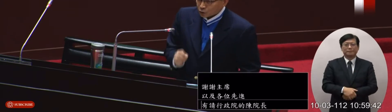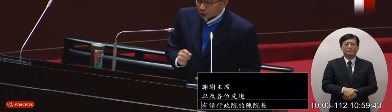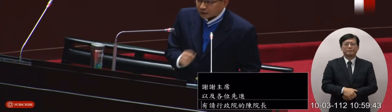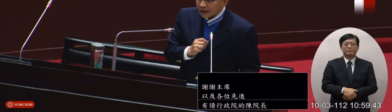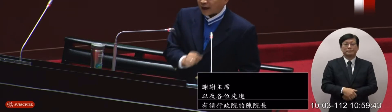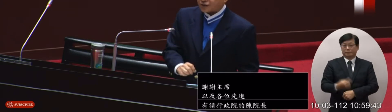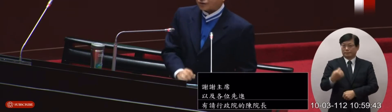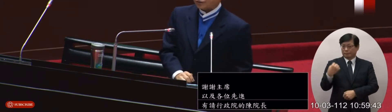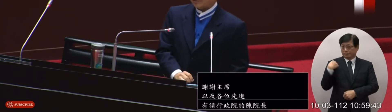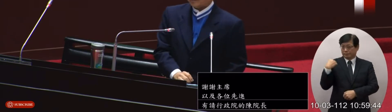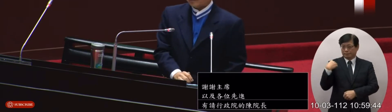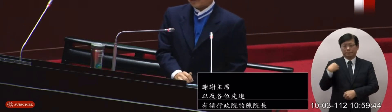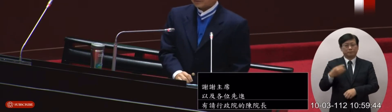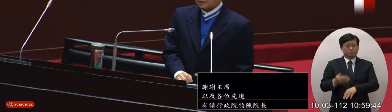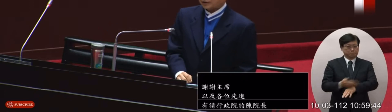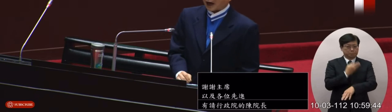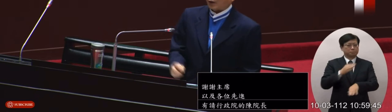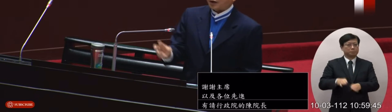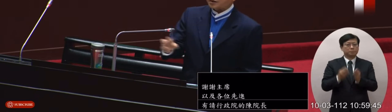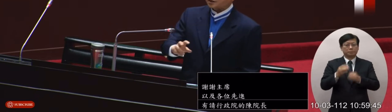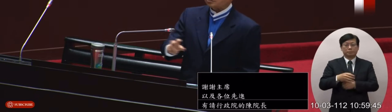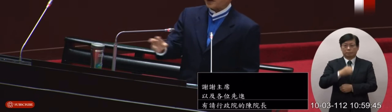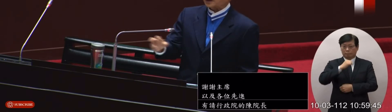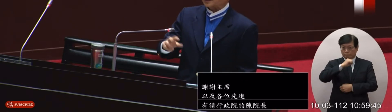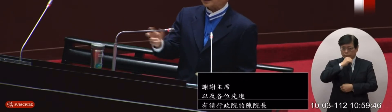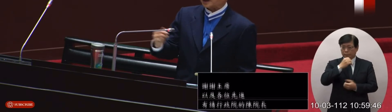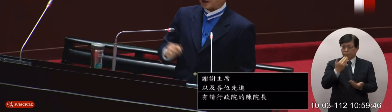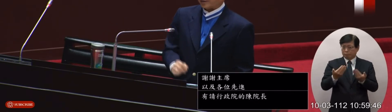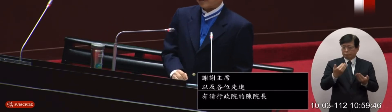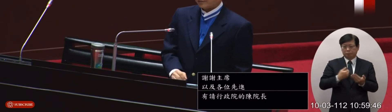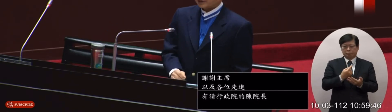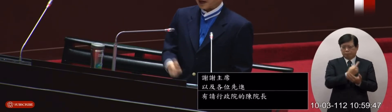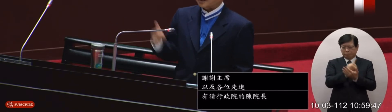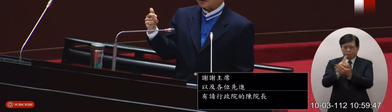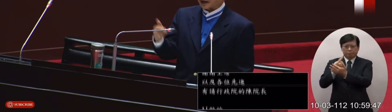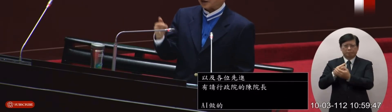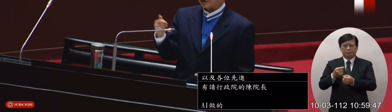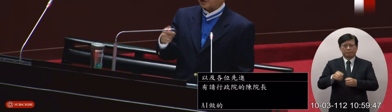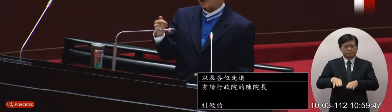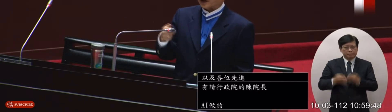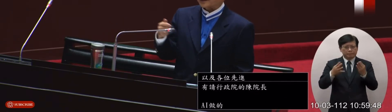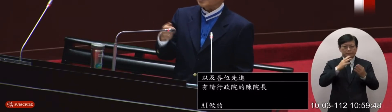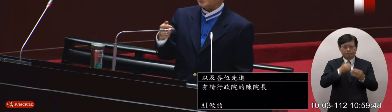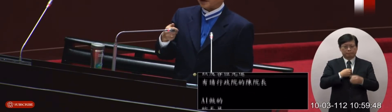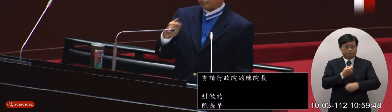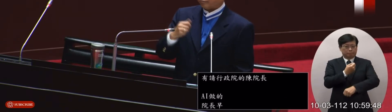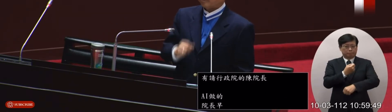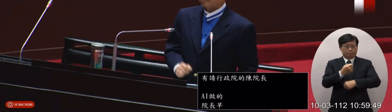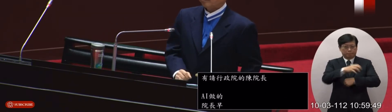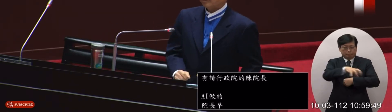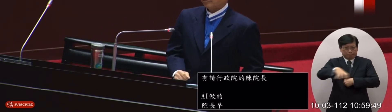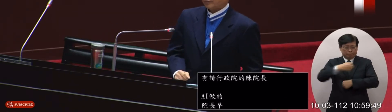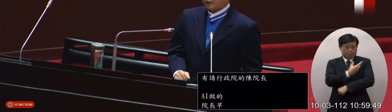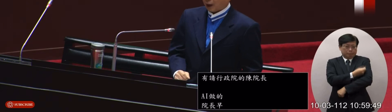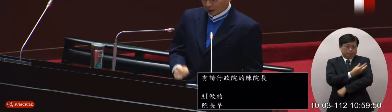昨天開始台灣幾乎每個禮亞開始打流桿疫苗